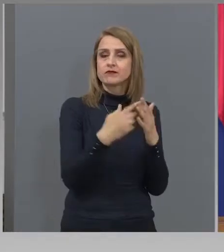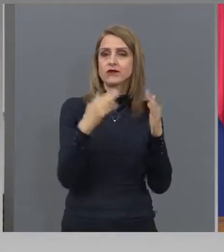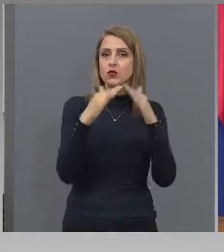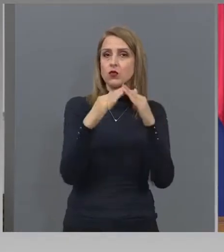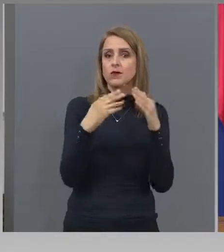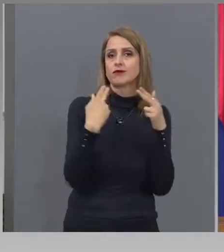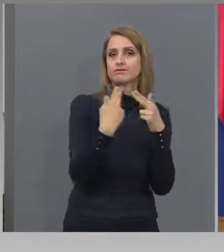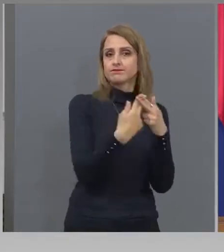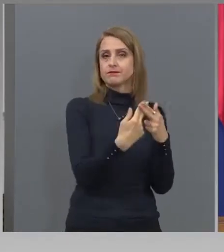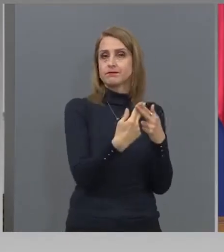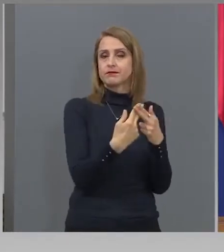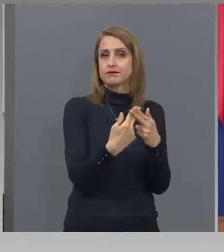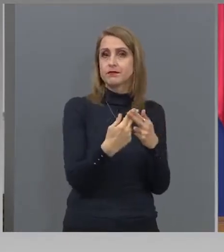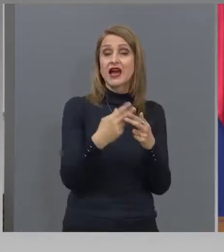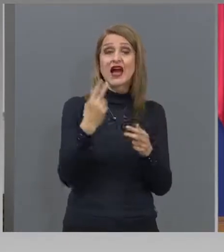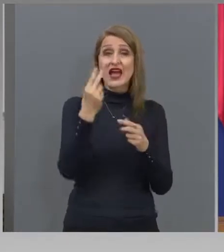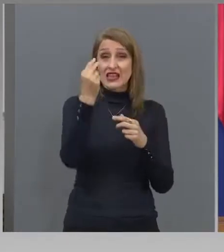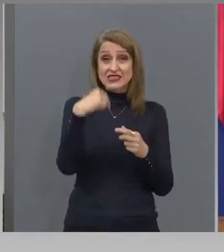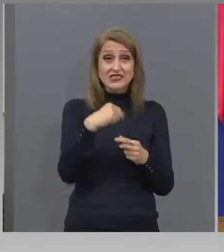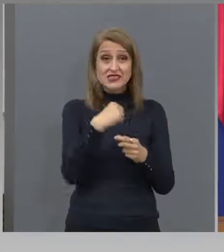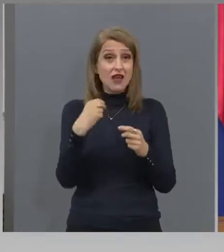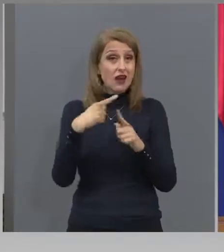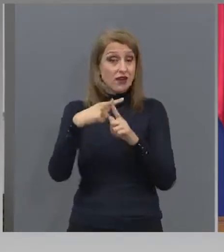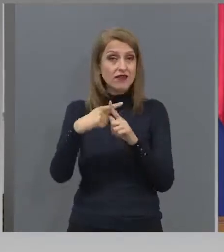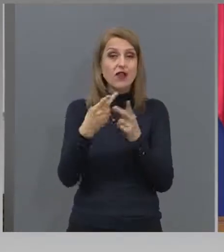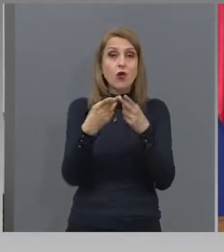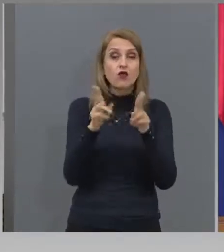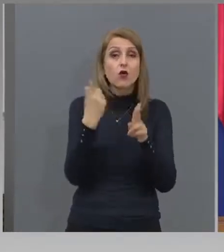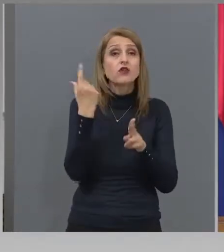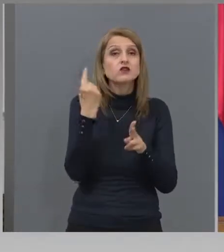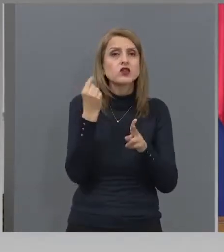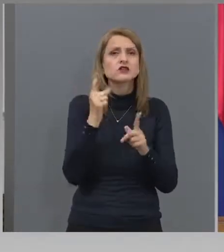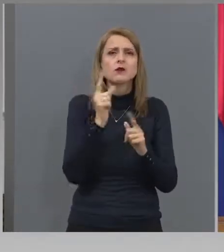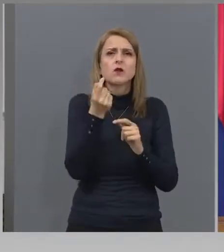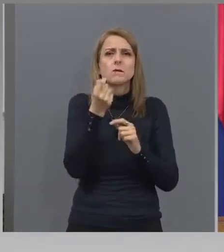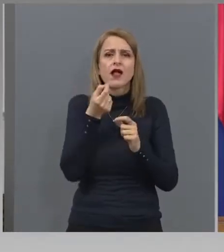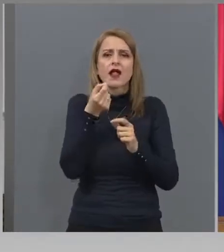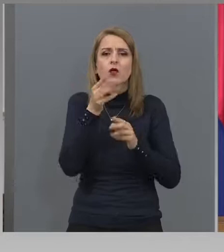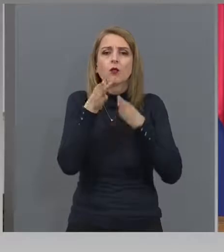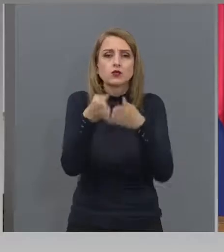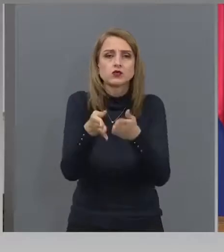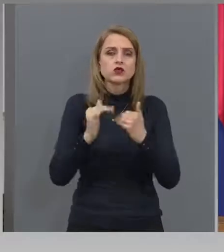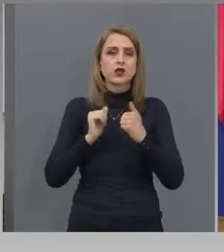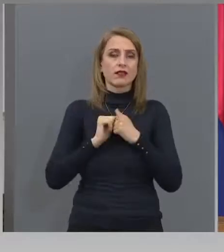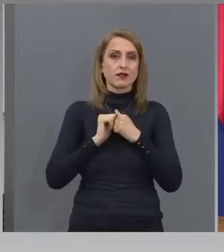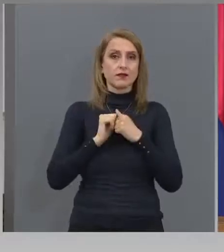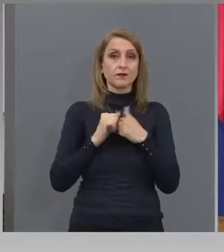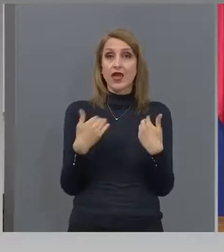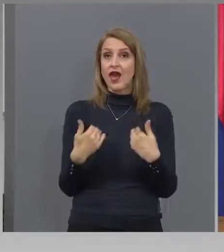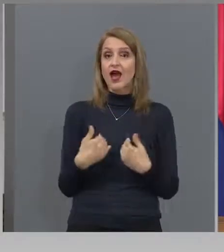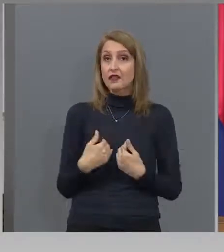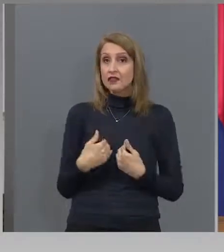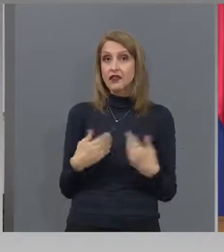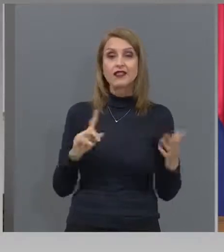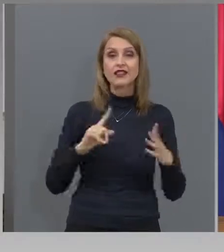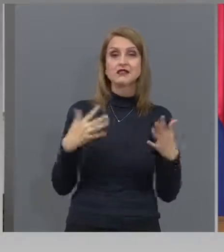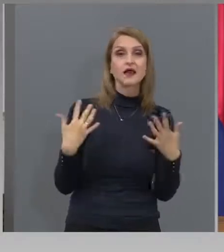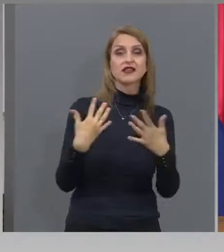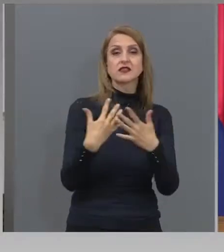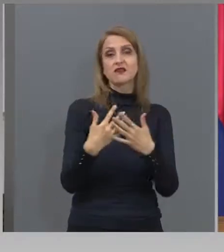Църквите ги отвориха вчера, но само за частно посещение. И ние не сме затваряли църкви и манъстия.